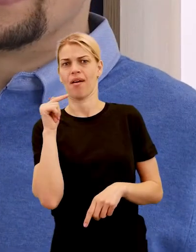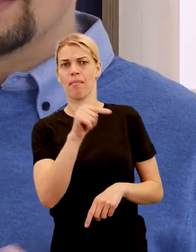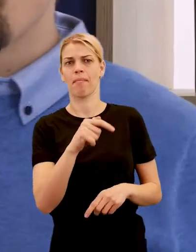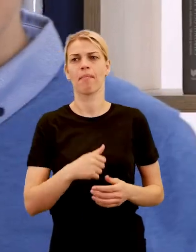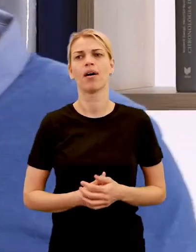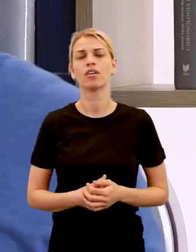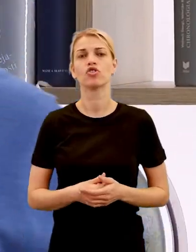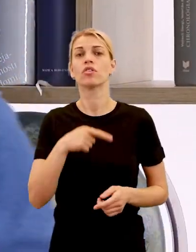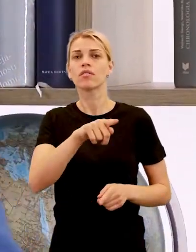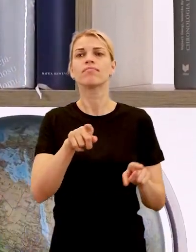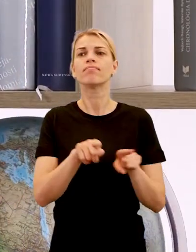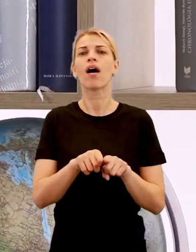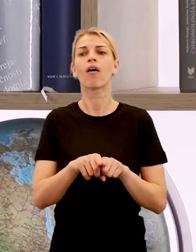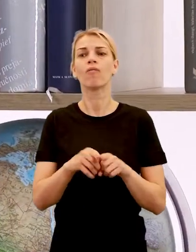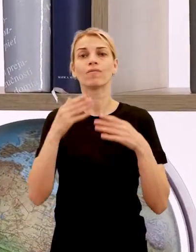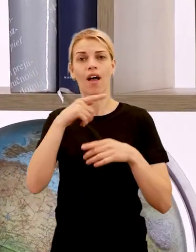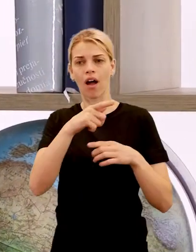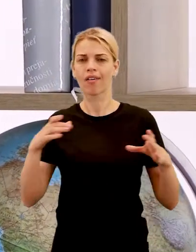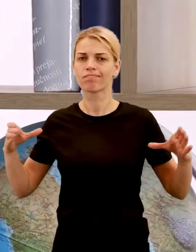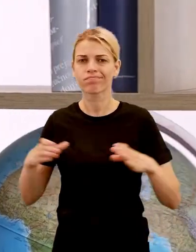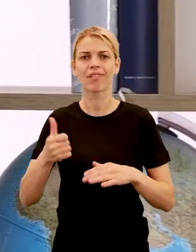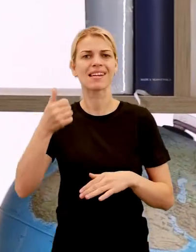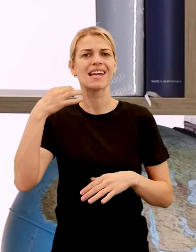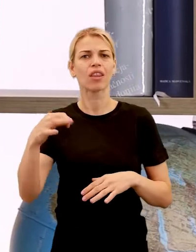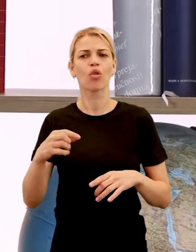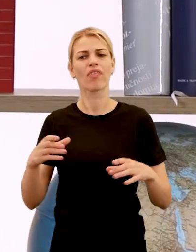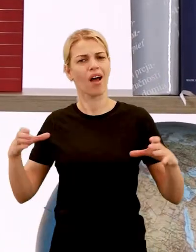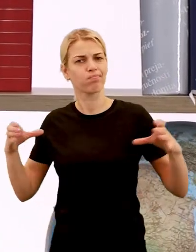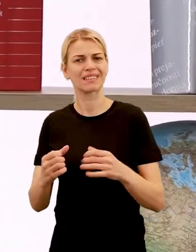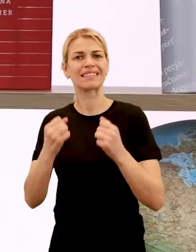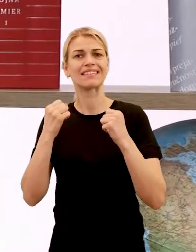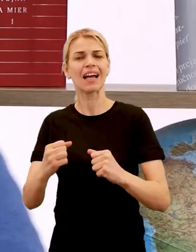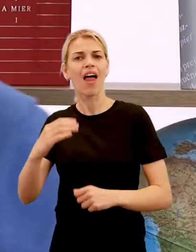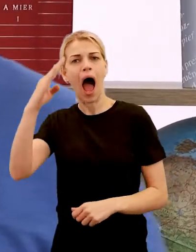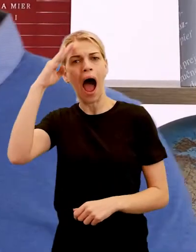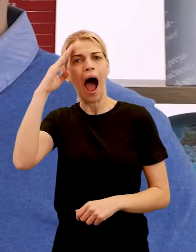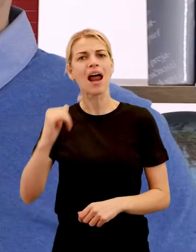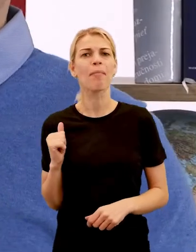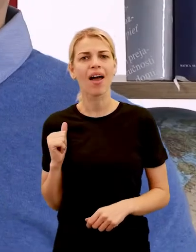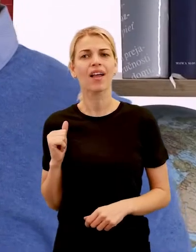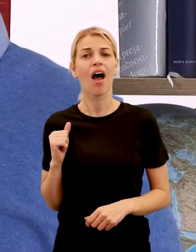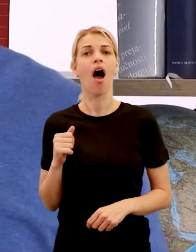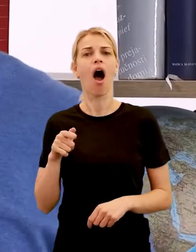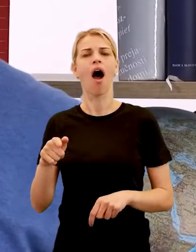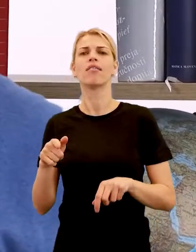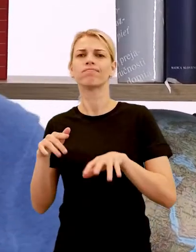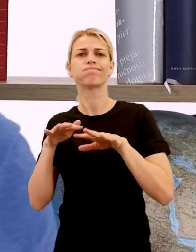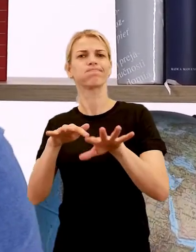A zjednotil ich, vytvoril z nich silnú armádu a ťahol do